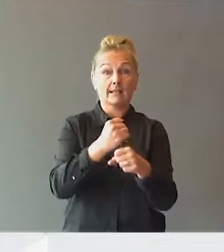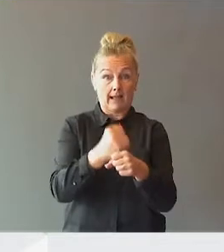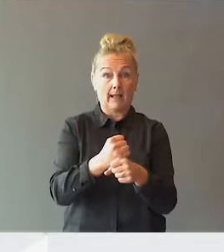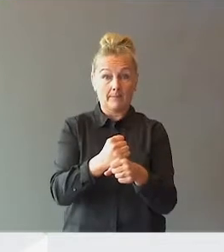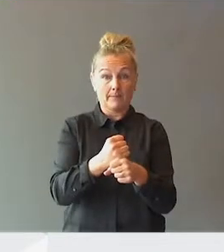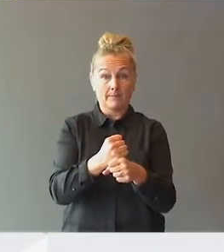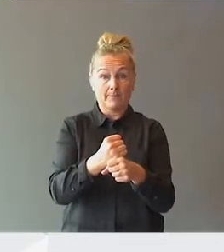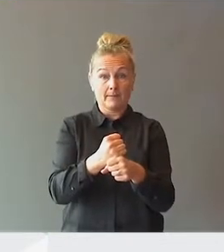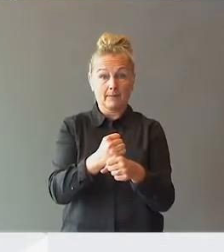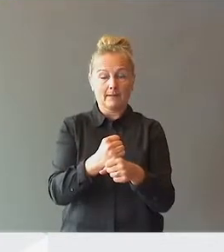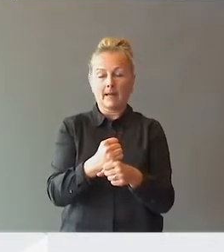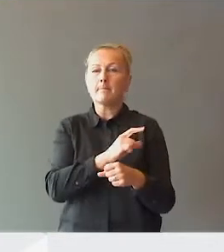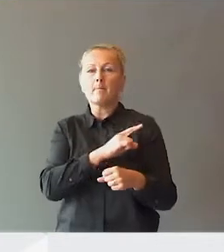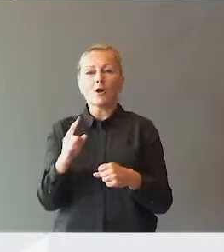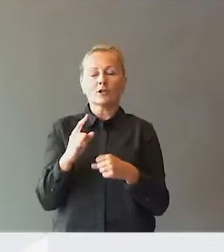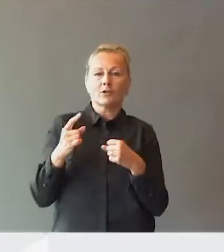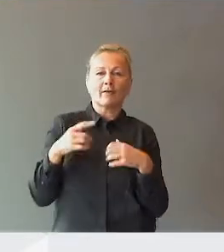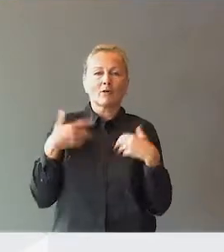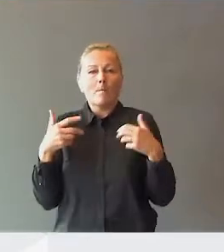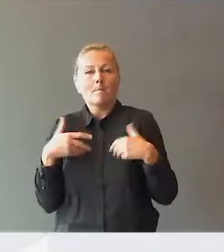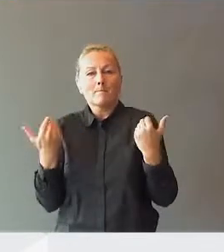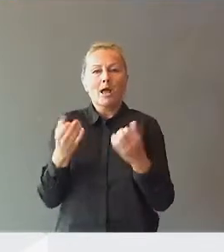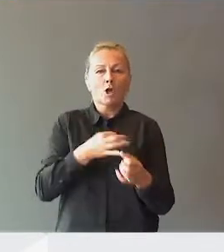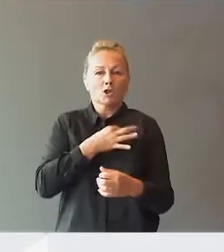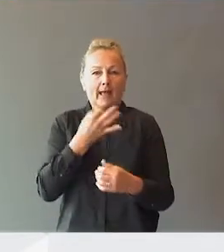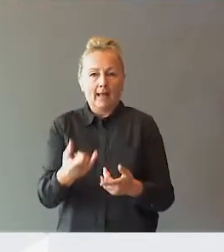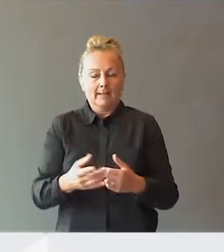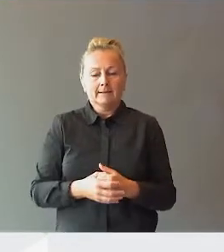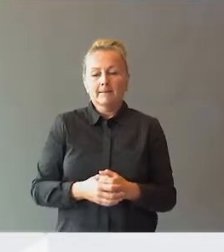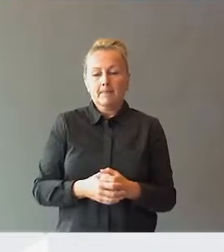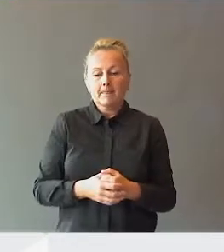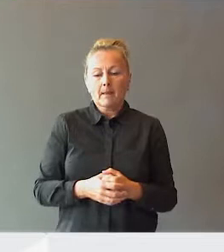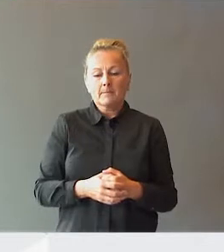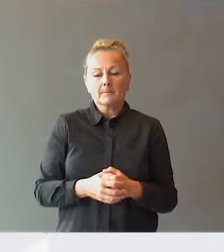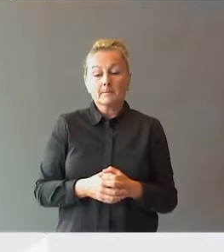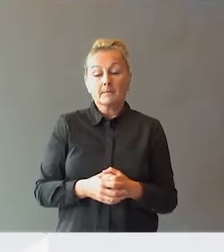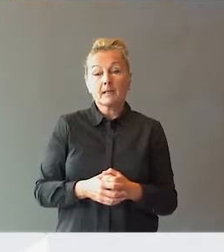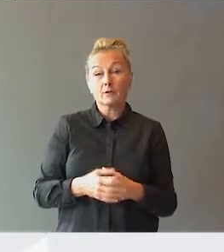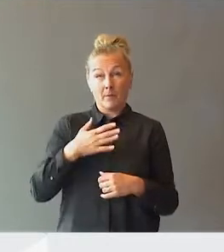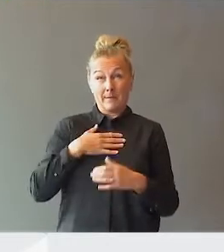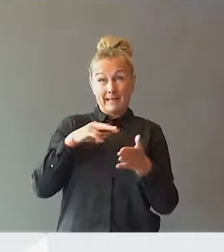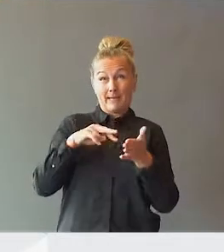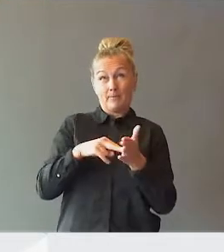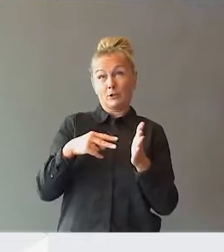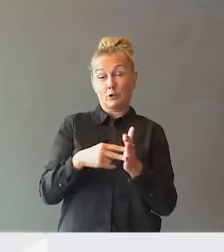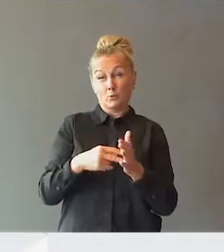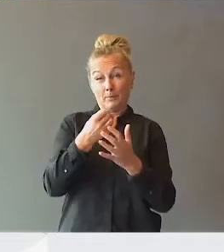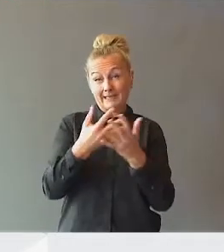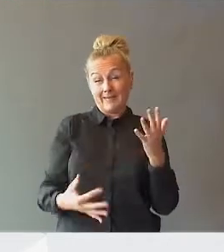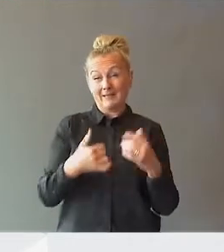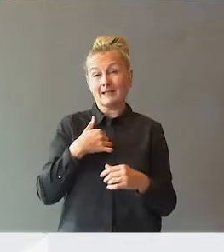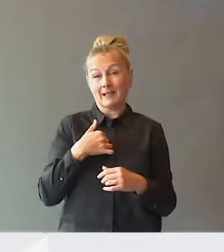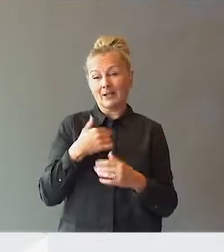er det bare fremønsker. Så fra min posisjon og beskrivelse, så